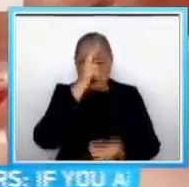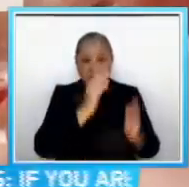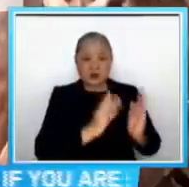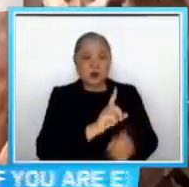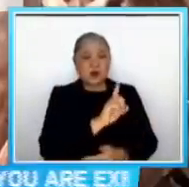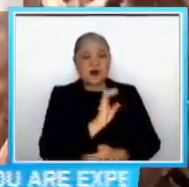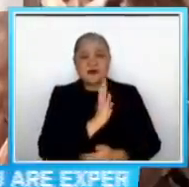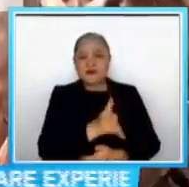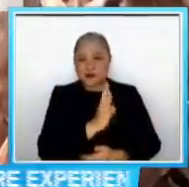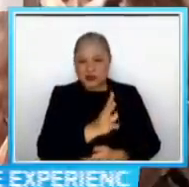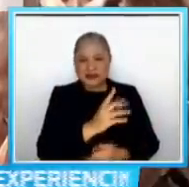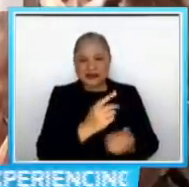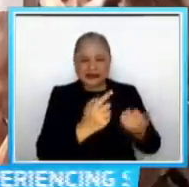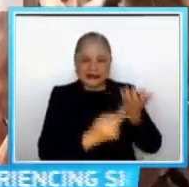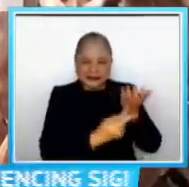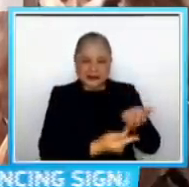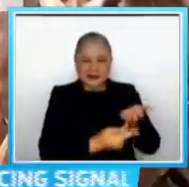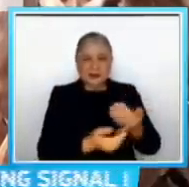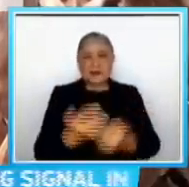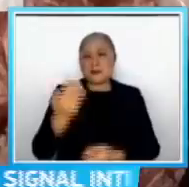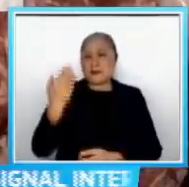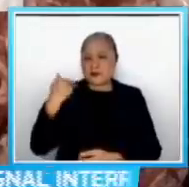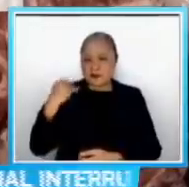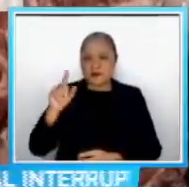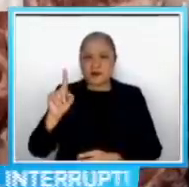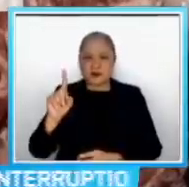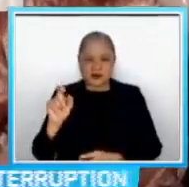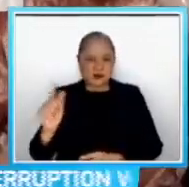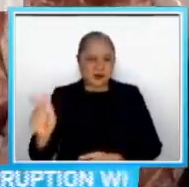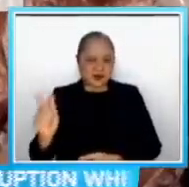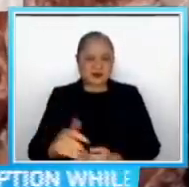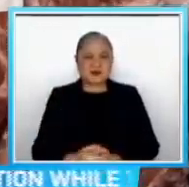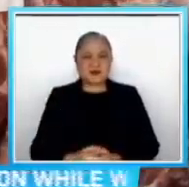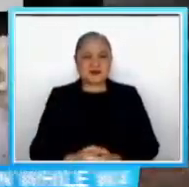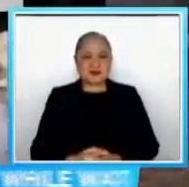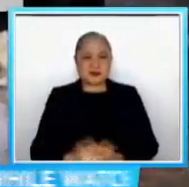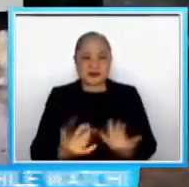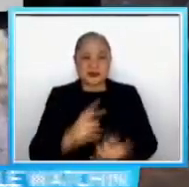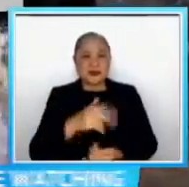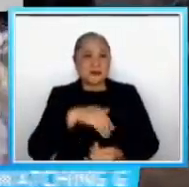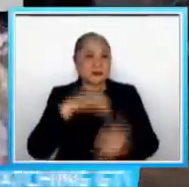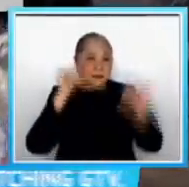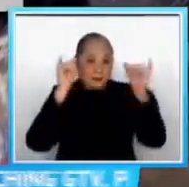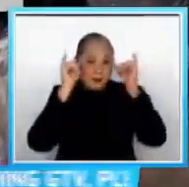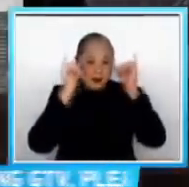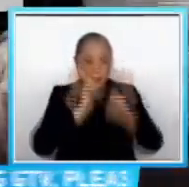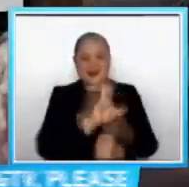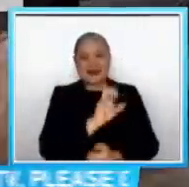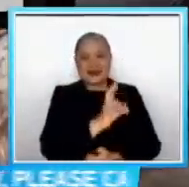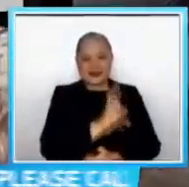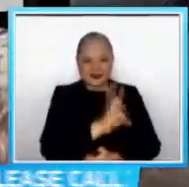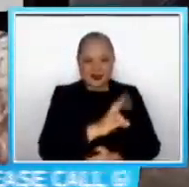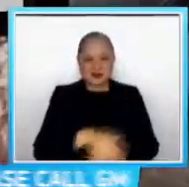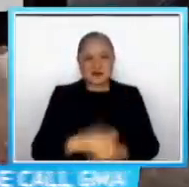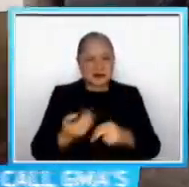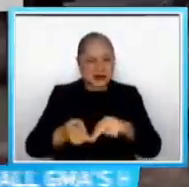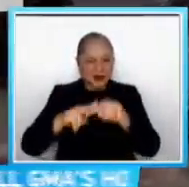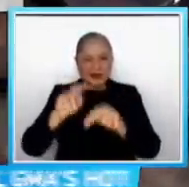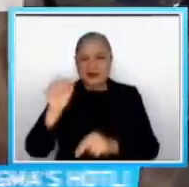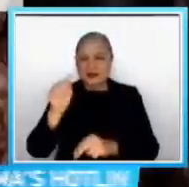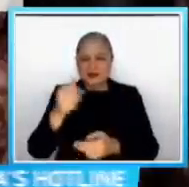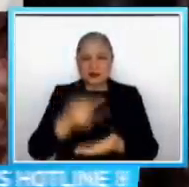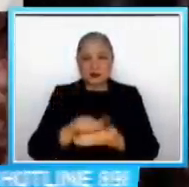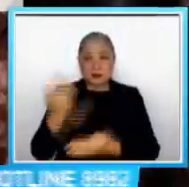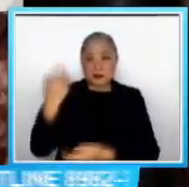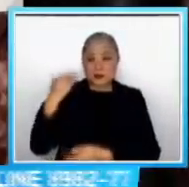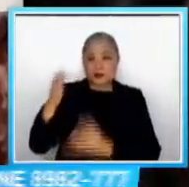kada kilo Na dating 120 pesos lang 370 naman ang baka Mataas ng 10 piso sa dating presyo